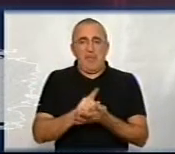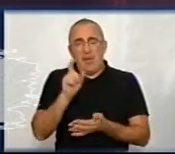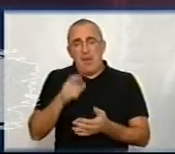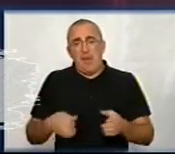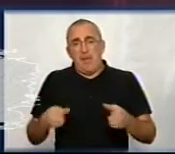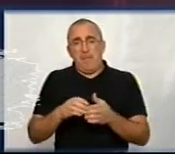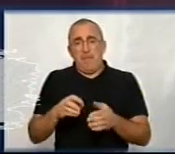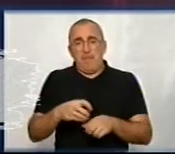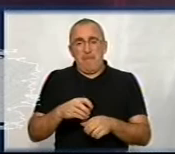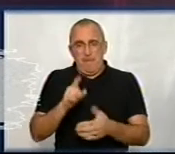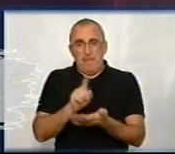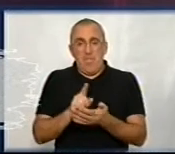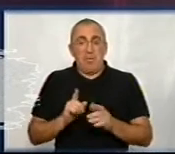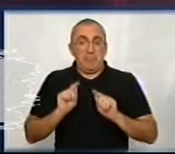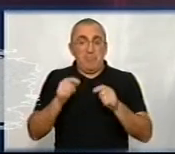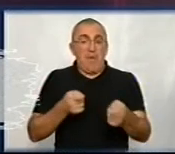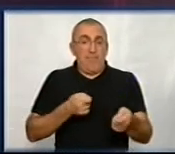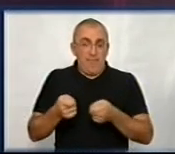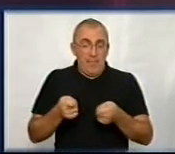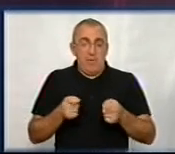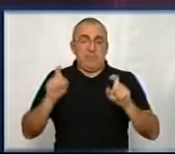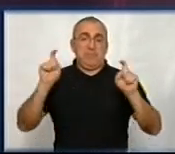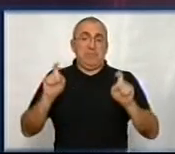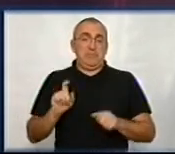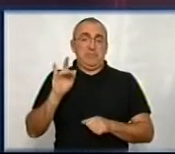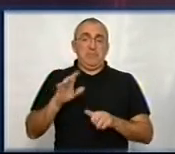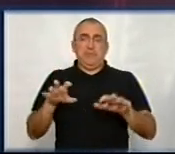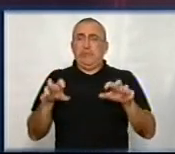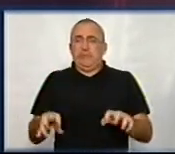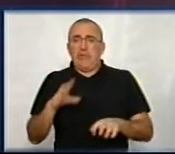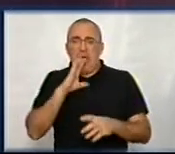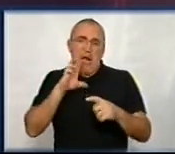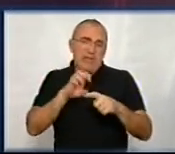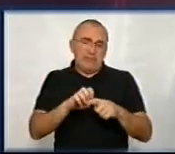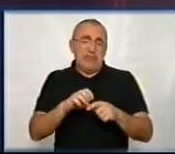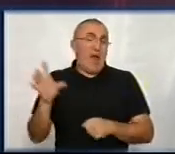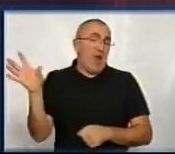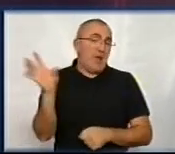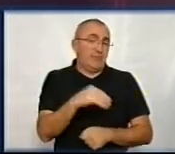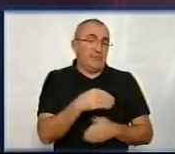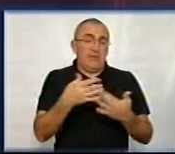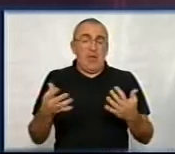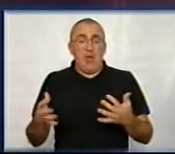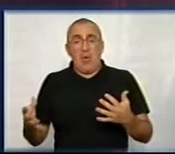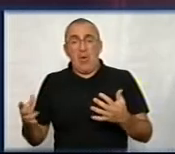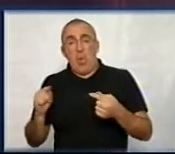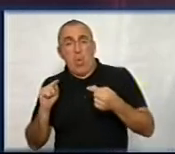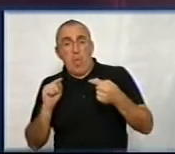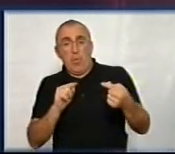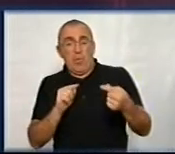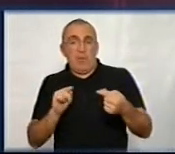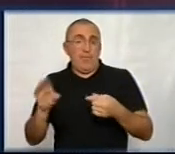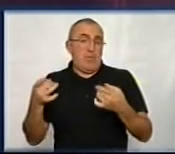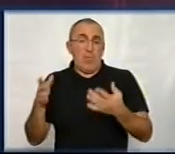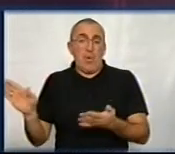партія пенсіонерів приходить до влади, потім сідає на крісло і тримається за нього зубами. А всі інші, які знаходяться в опозиції, вони